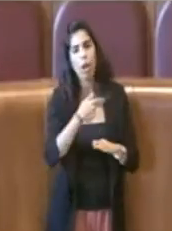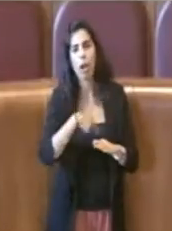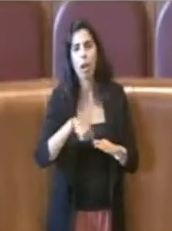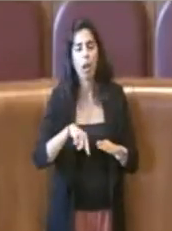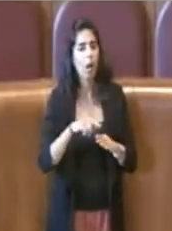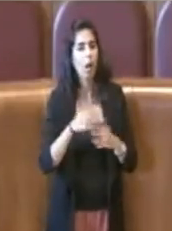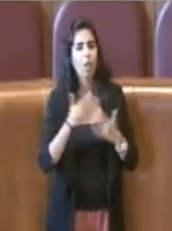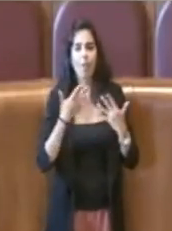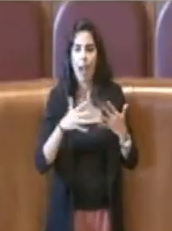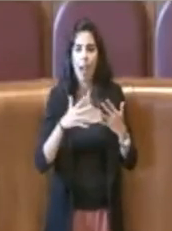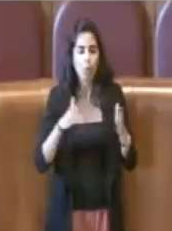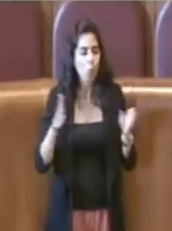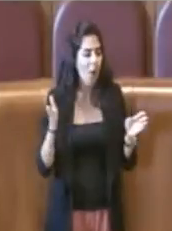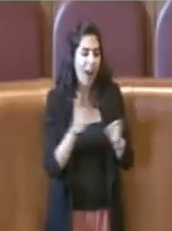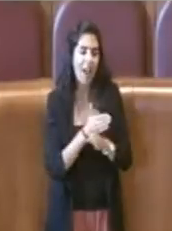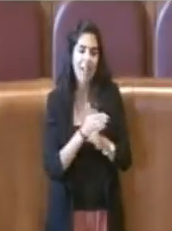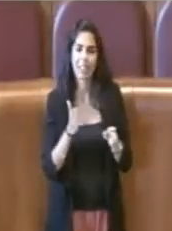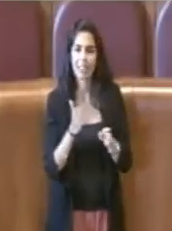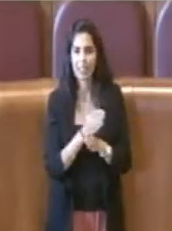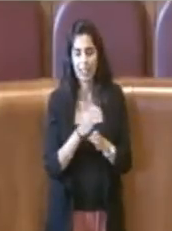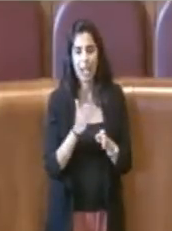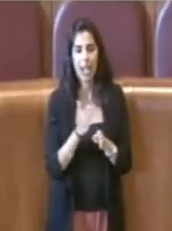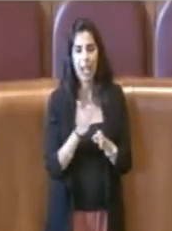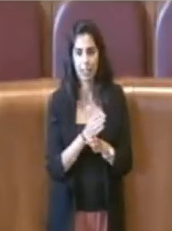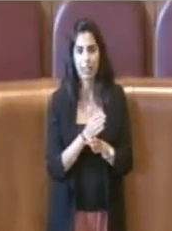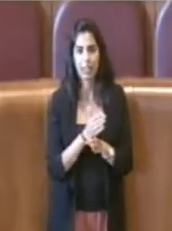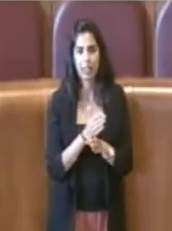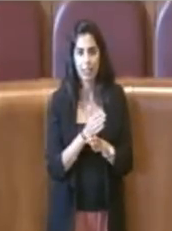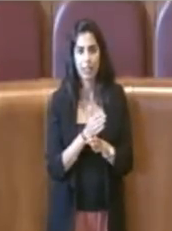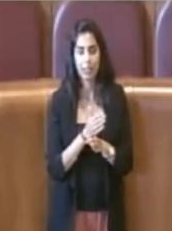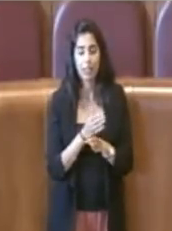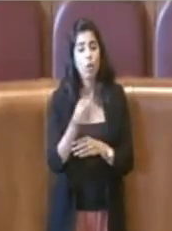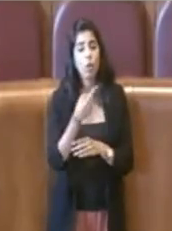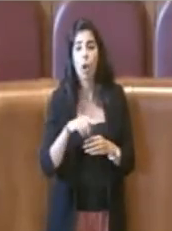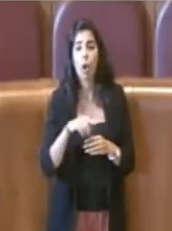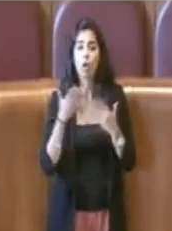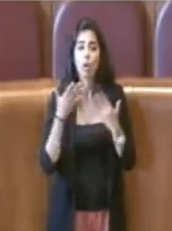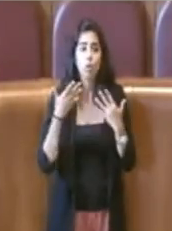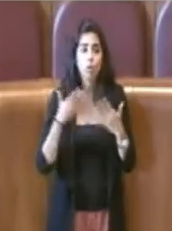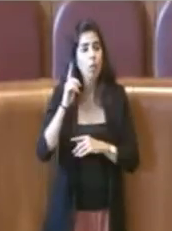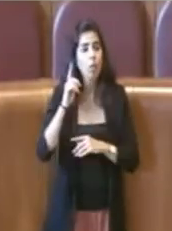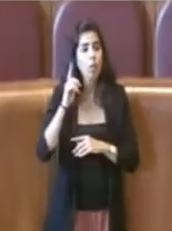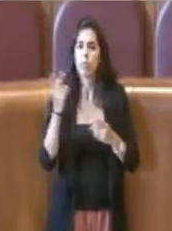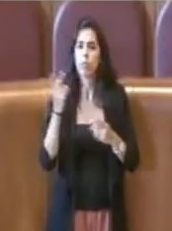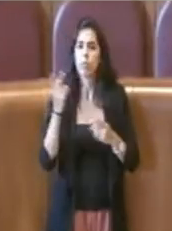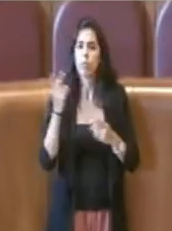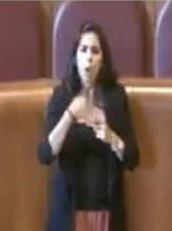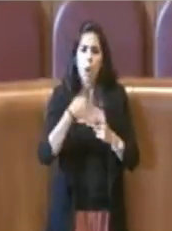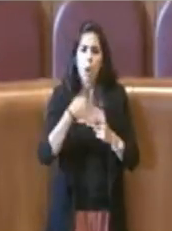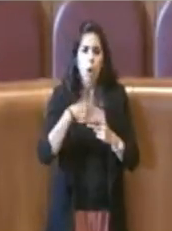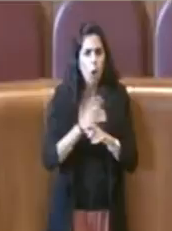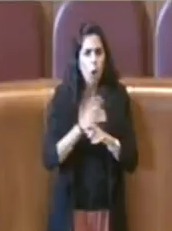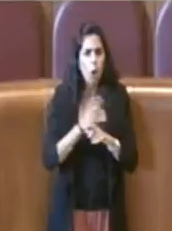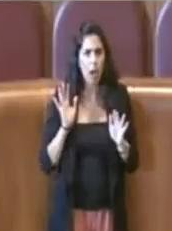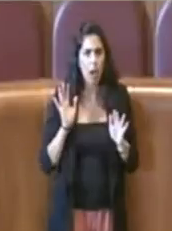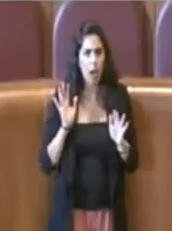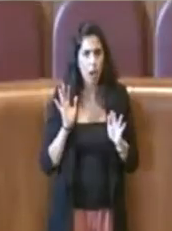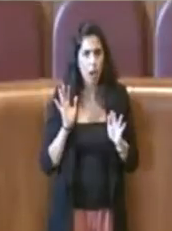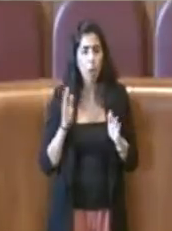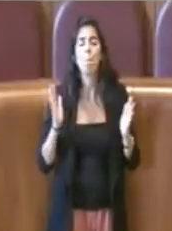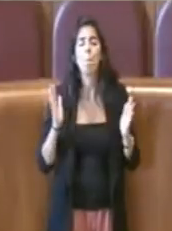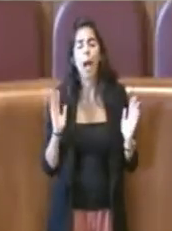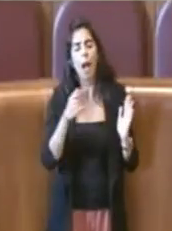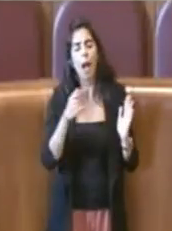quello che era possibile mettere in atto. Abbiamo voluto, non eravamo nemmeno tenuti a farlo, ma